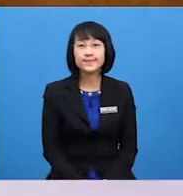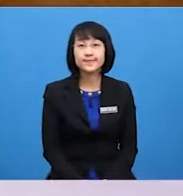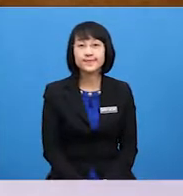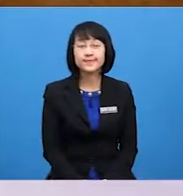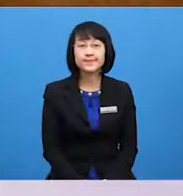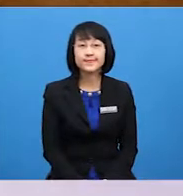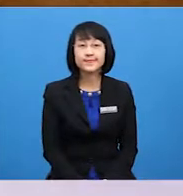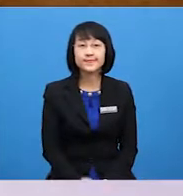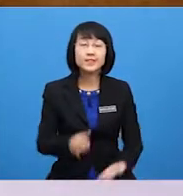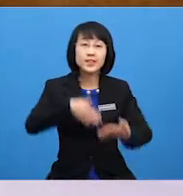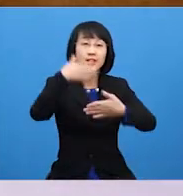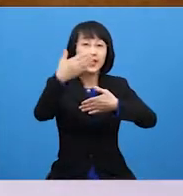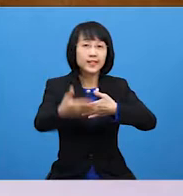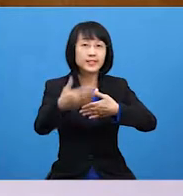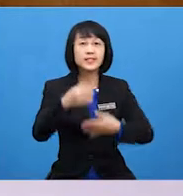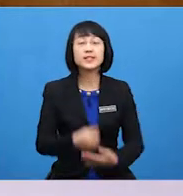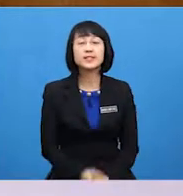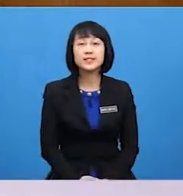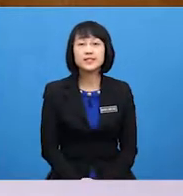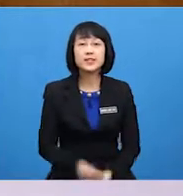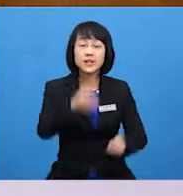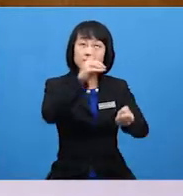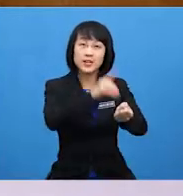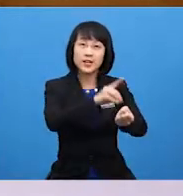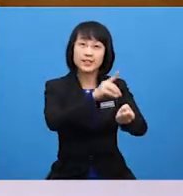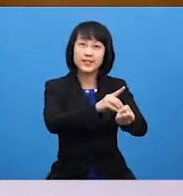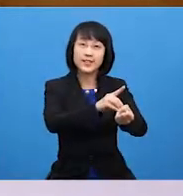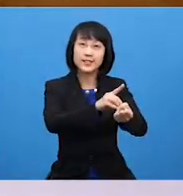Next is doctor